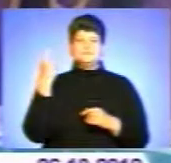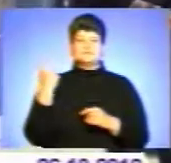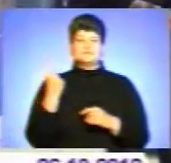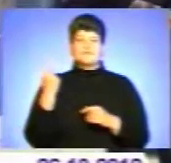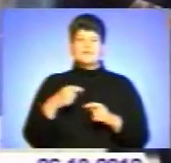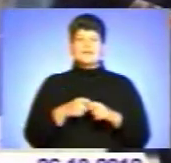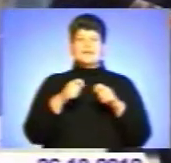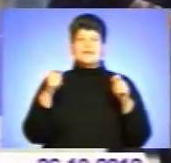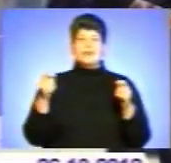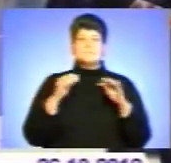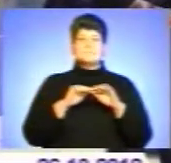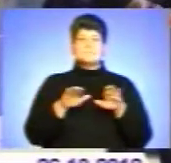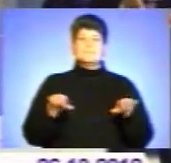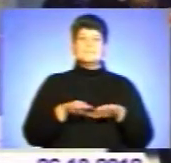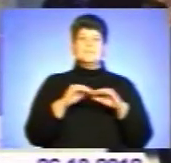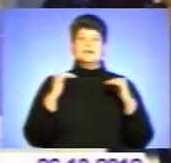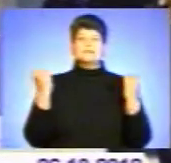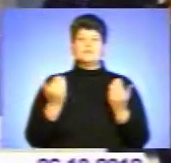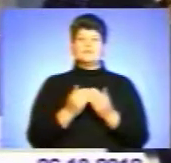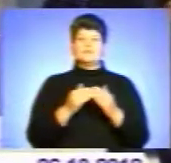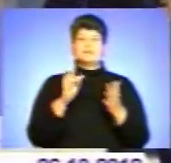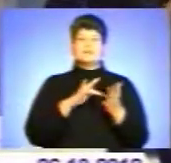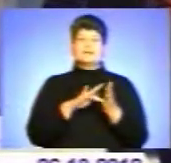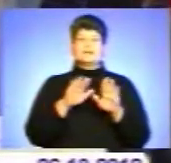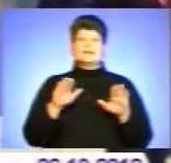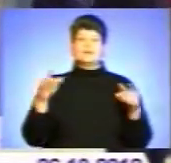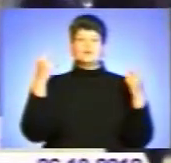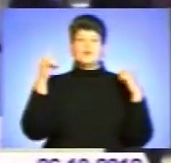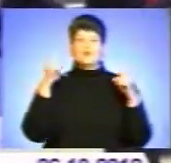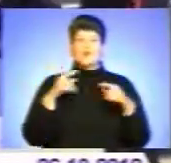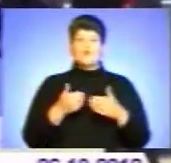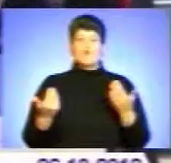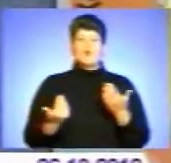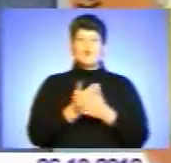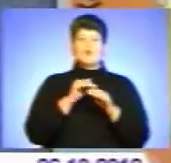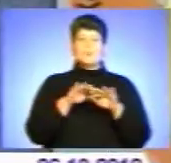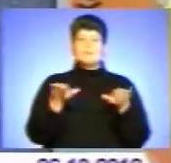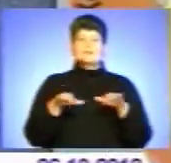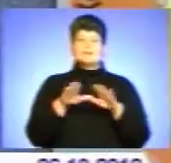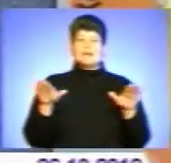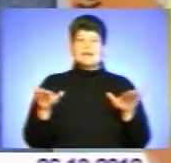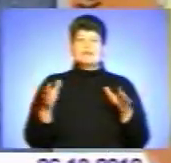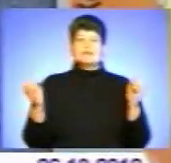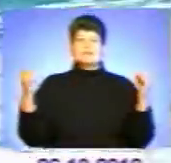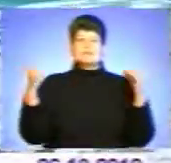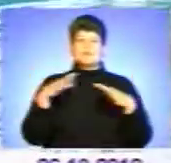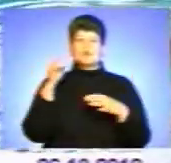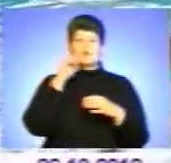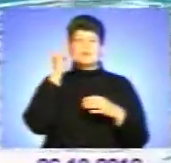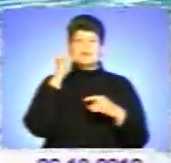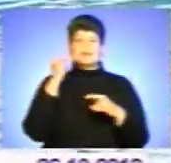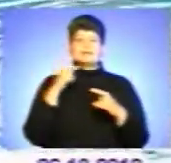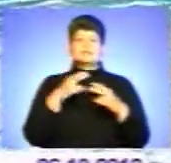відкриття басейну, палацу дитячої та юнацької творчості. В оновленому басейні вихованці палацу творчості та збірної України з